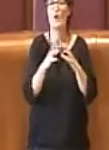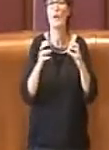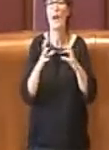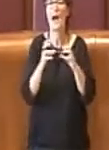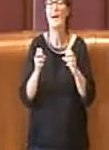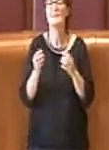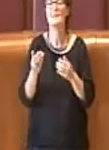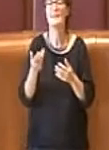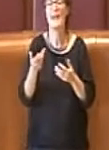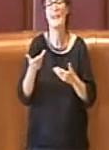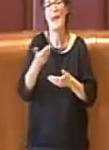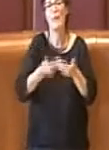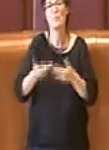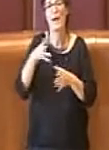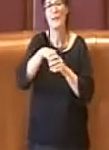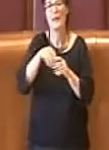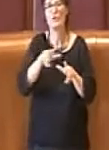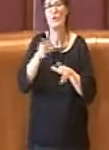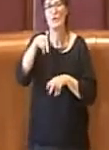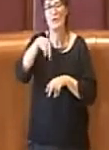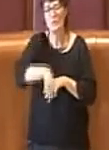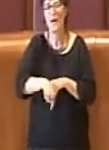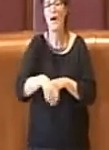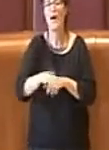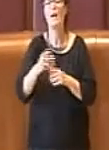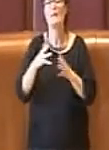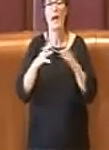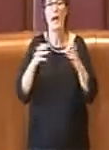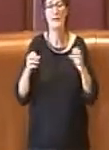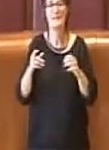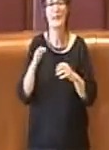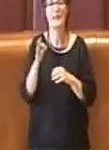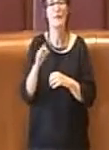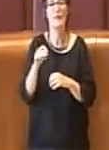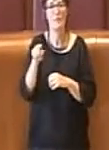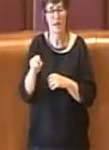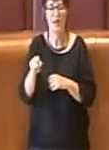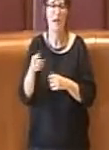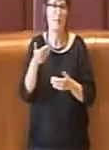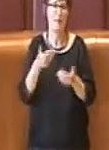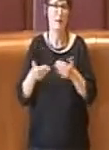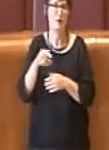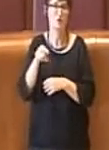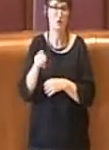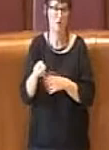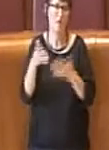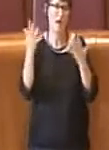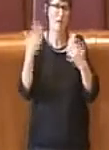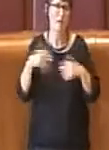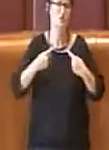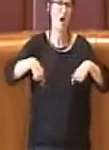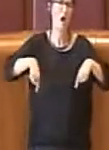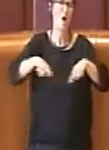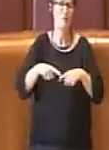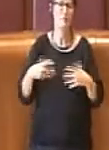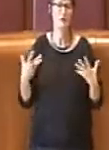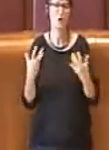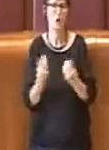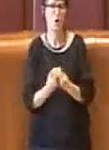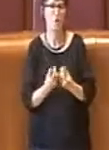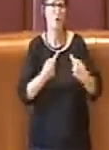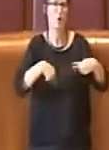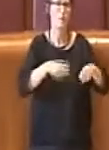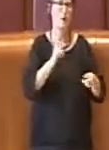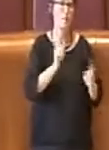partecipata farmaca, su cui sarà fatta una commissione congiunta con la commissione politica